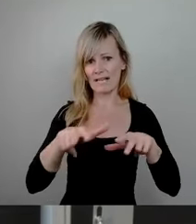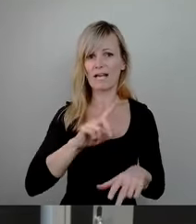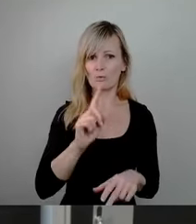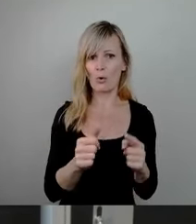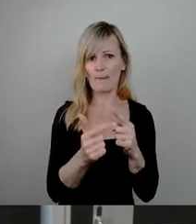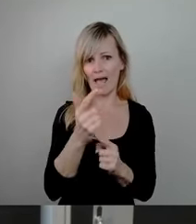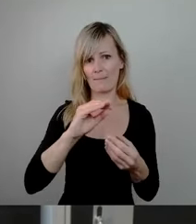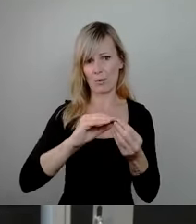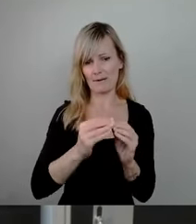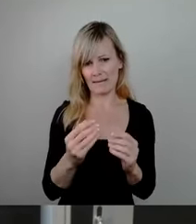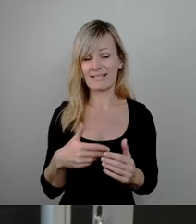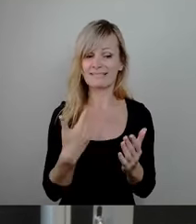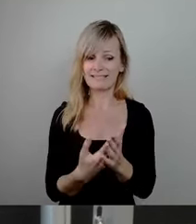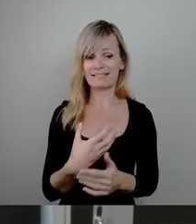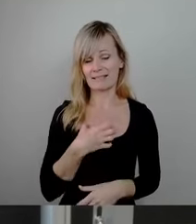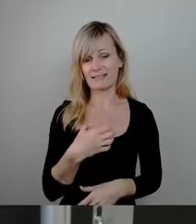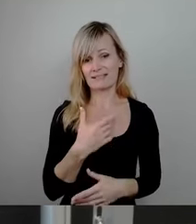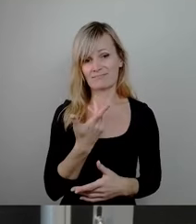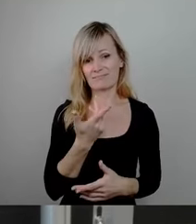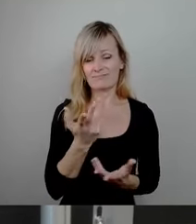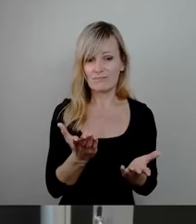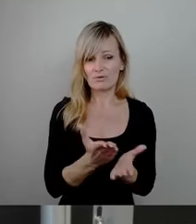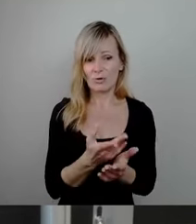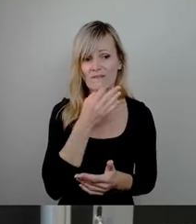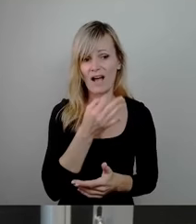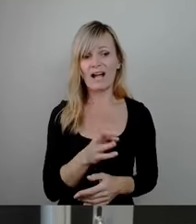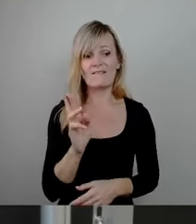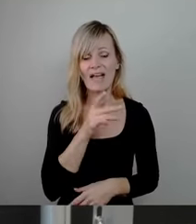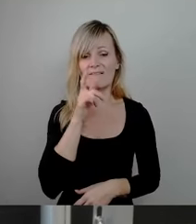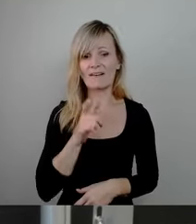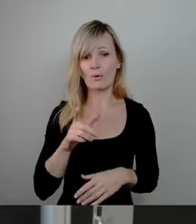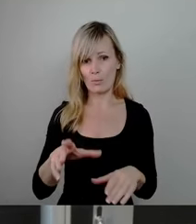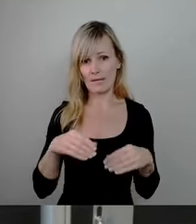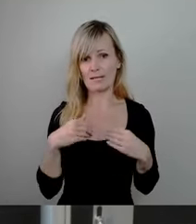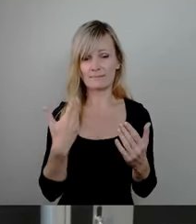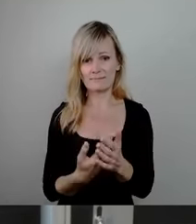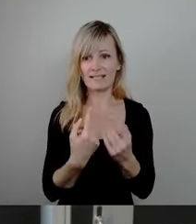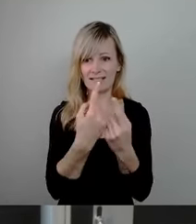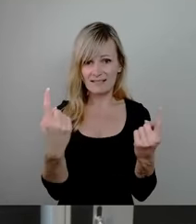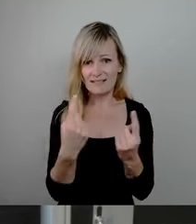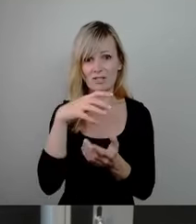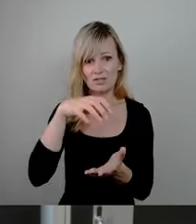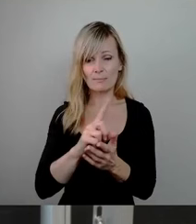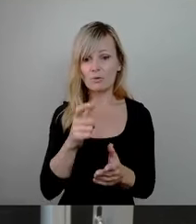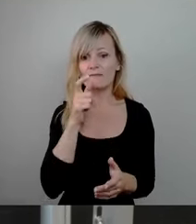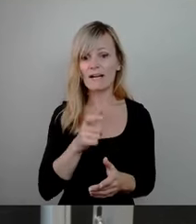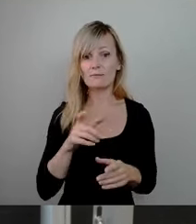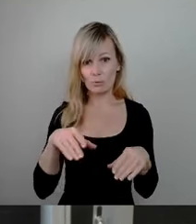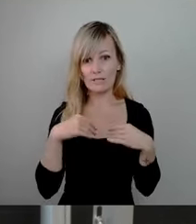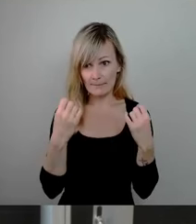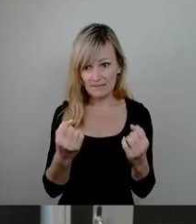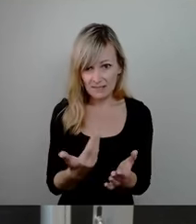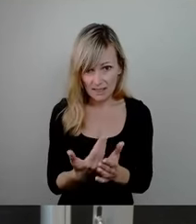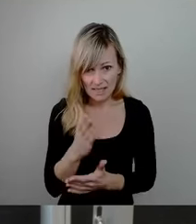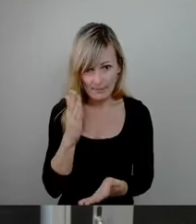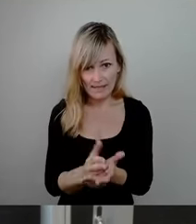das ist schon eine Frage der Verantwortung. Dafür übernimmt in dieser Stadt jemand Verantwortung, ganz sicher. Darum geht es am